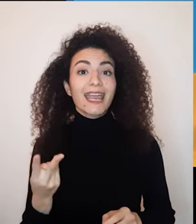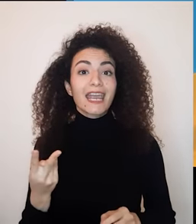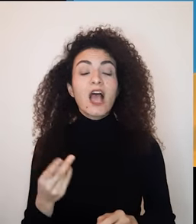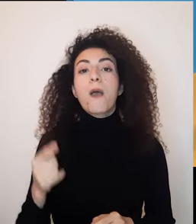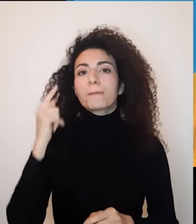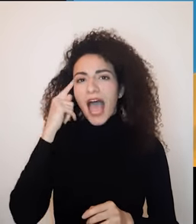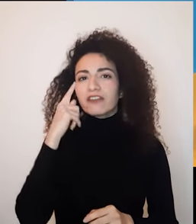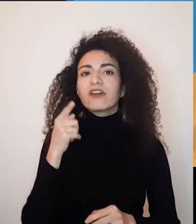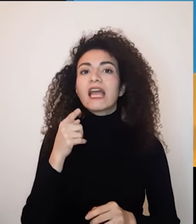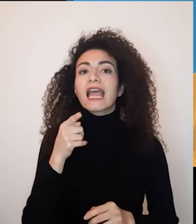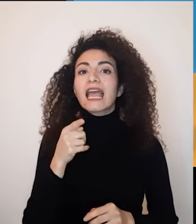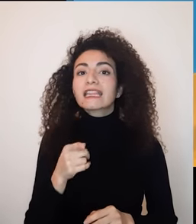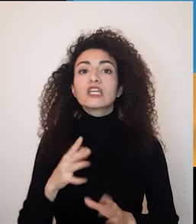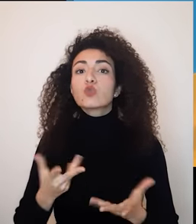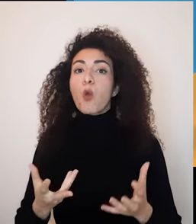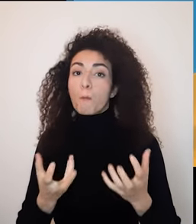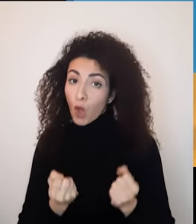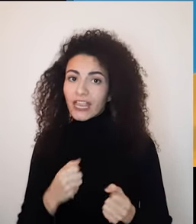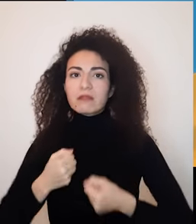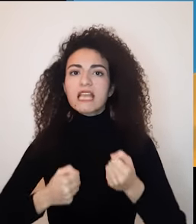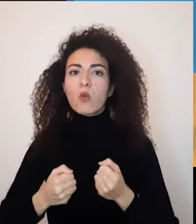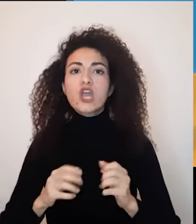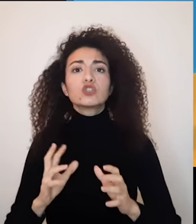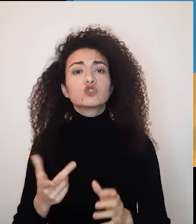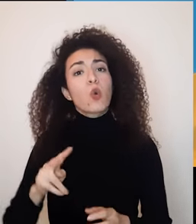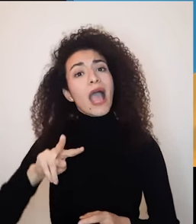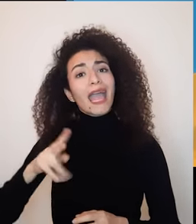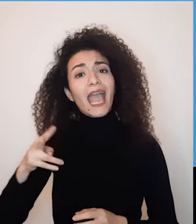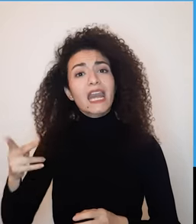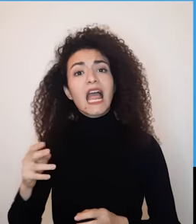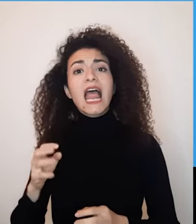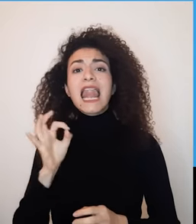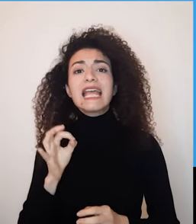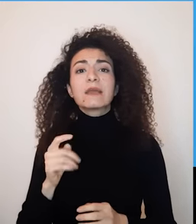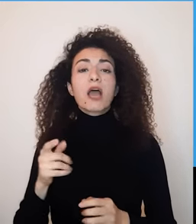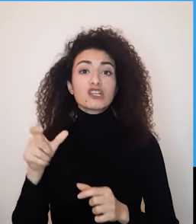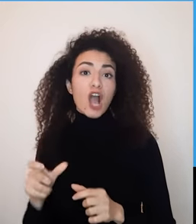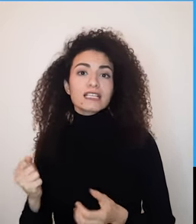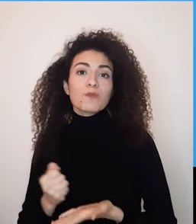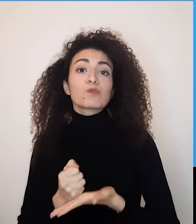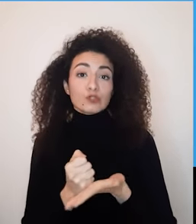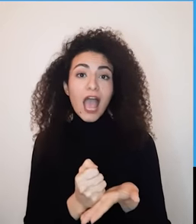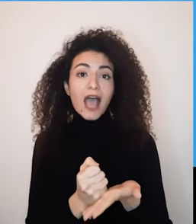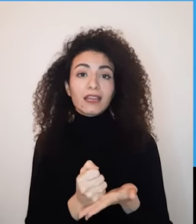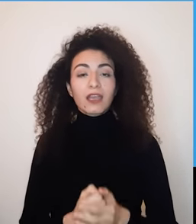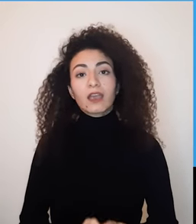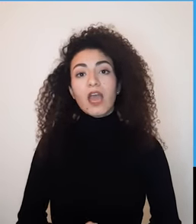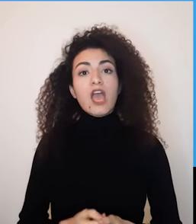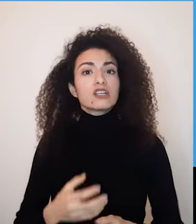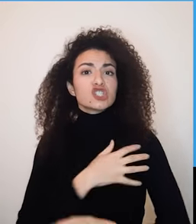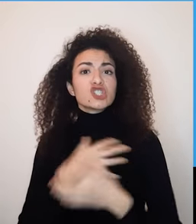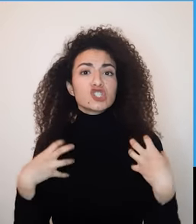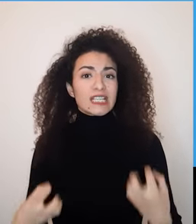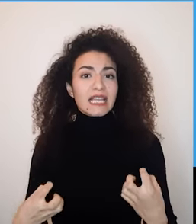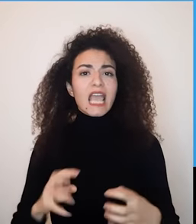للشريك أن يكون على معرفة بالأمور اللي يمكن تقانى أو القيام بها وشو الأمور يلي ممكن يكون عندك محدودية فيها